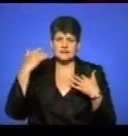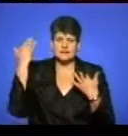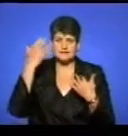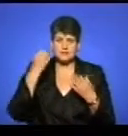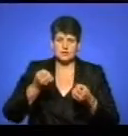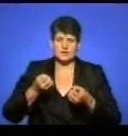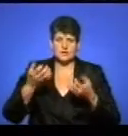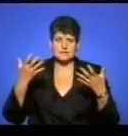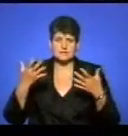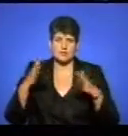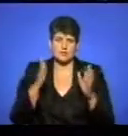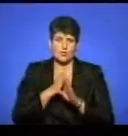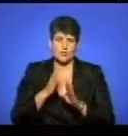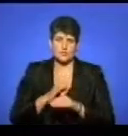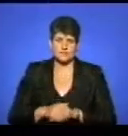ясна погода.